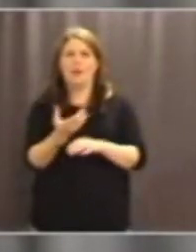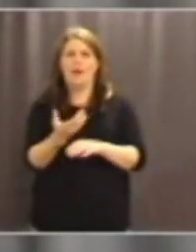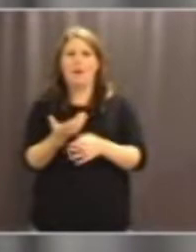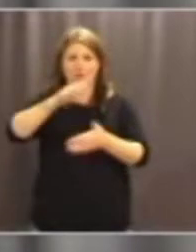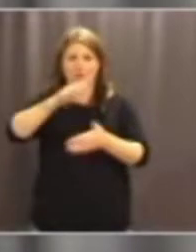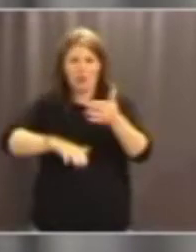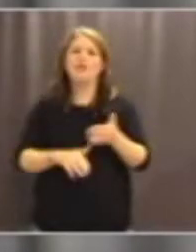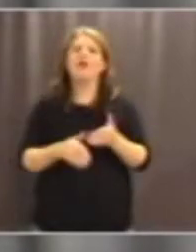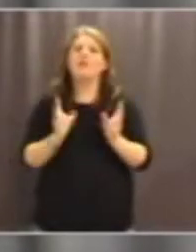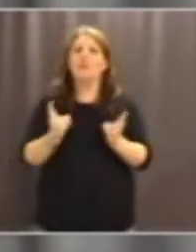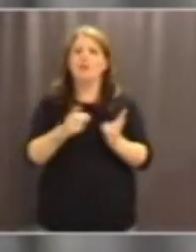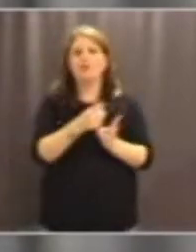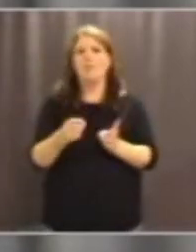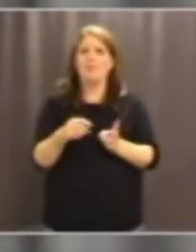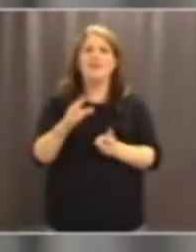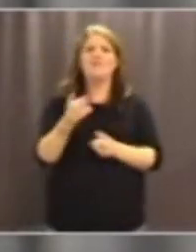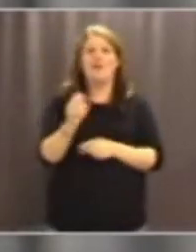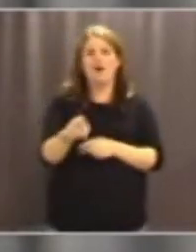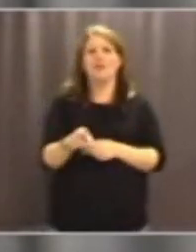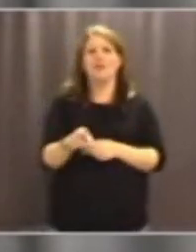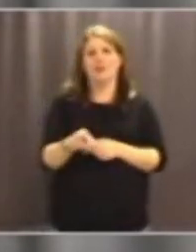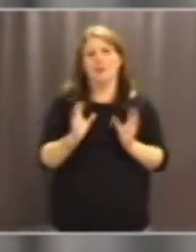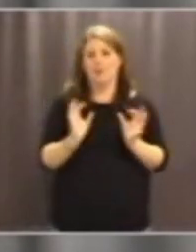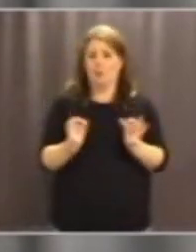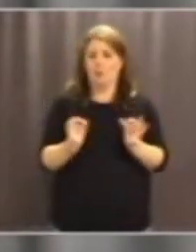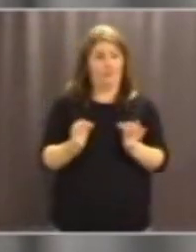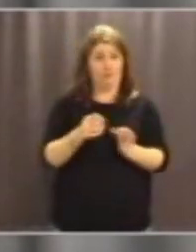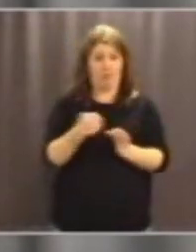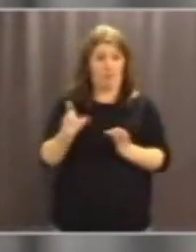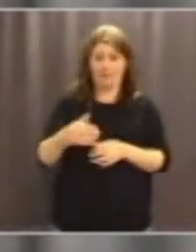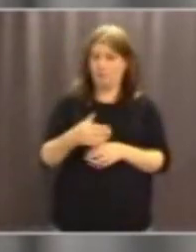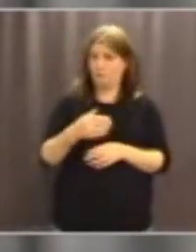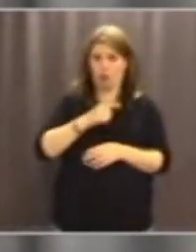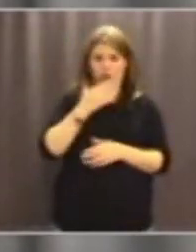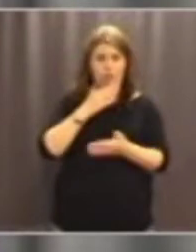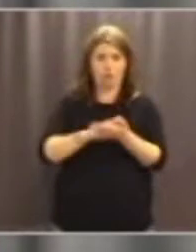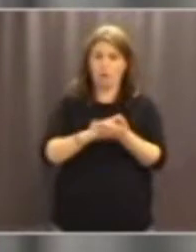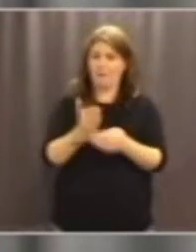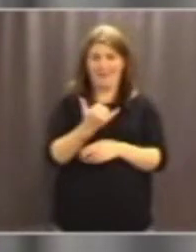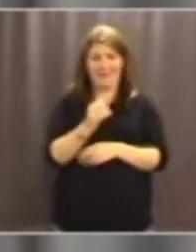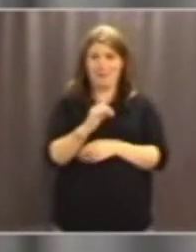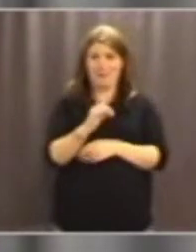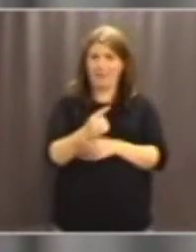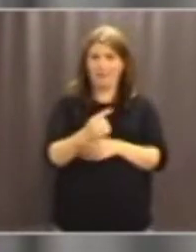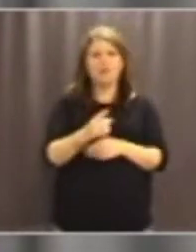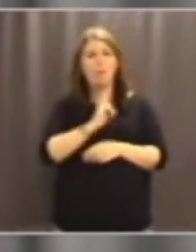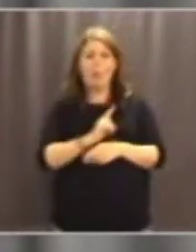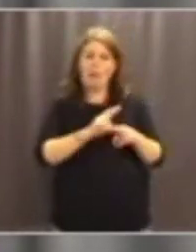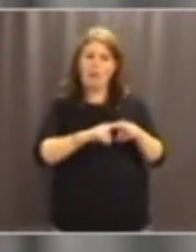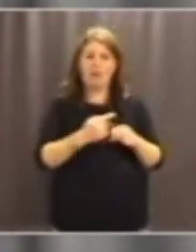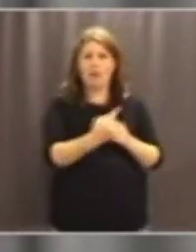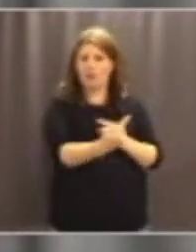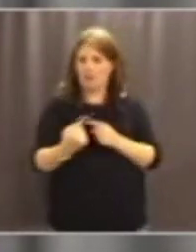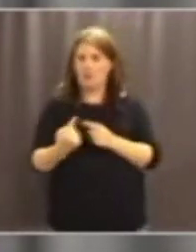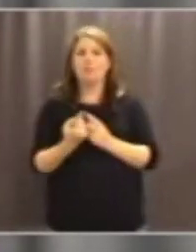glesbefolkat än vad de här banorna kommer gå fram Och det har haft väldigt stor nytta för det är tio mils radio från de här spåren som har gjort